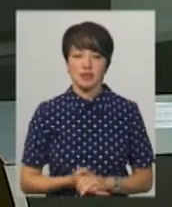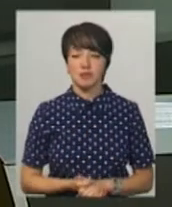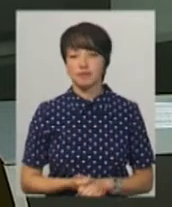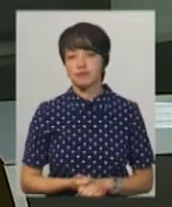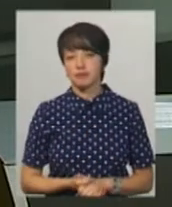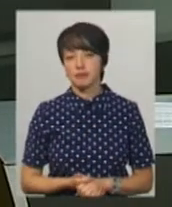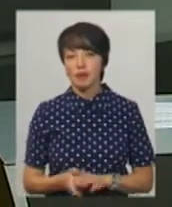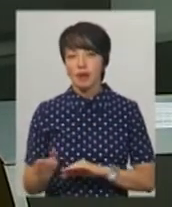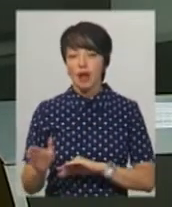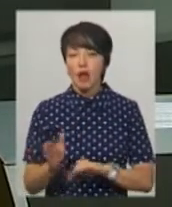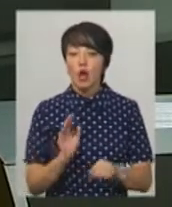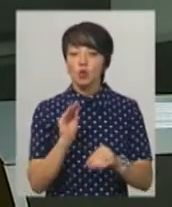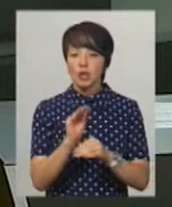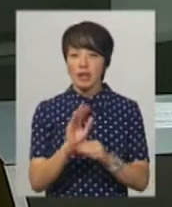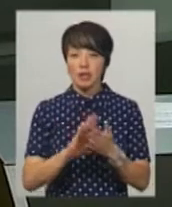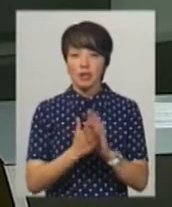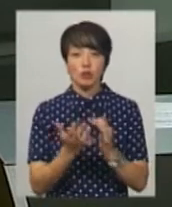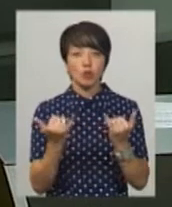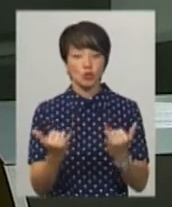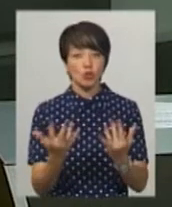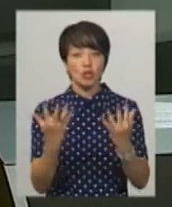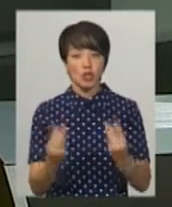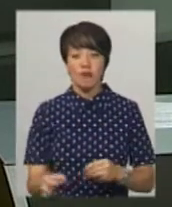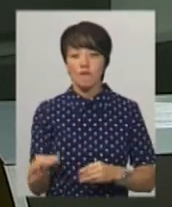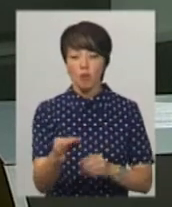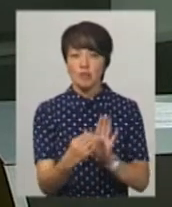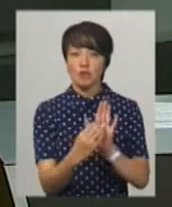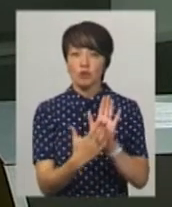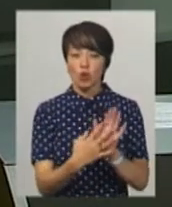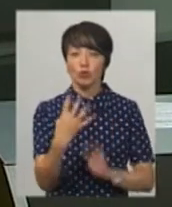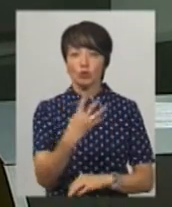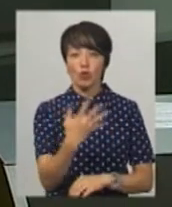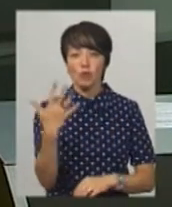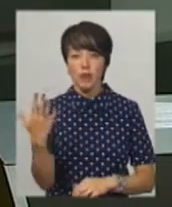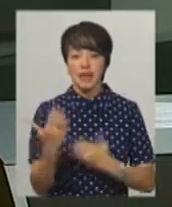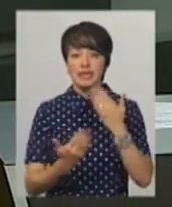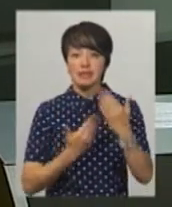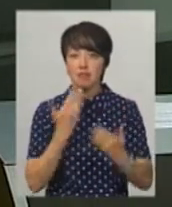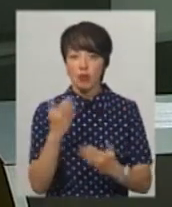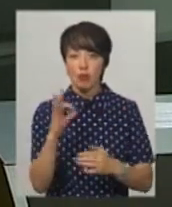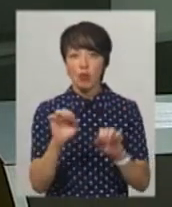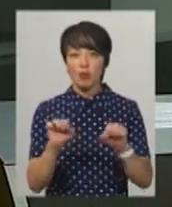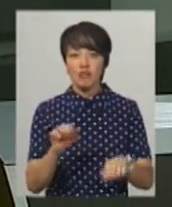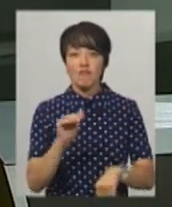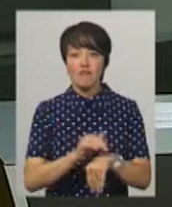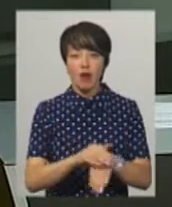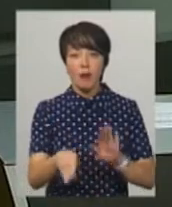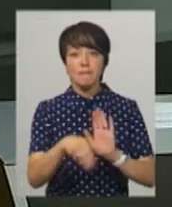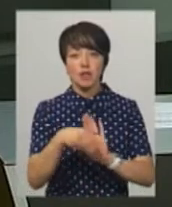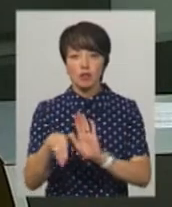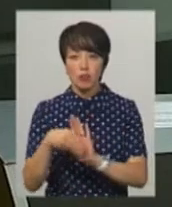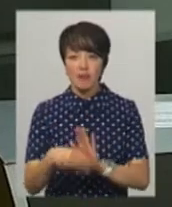Валентин Білянський додає, станом на сьогоднішній день в області зареєстровано 45 звернень щодо можливого факту підкупів